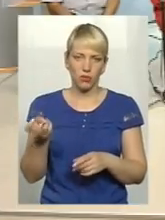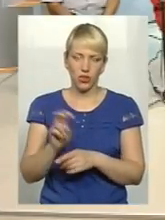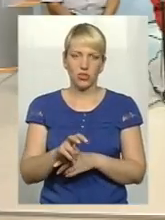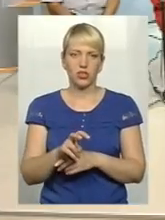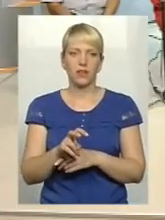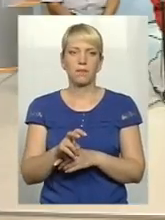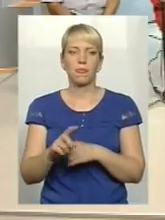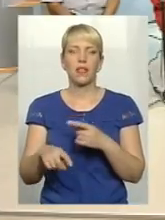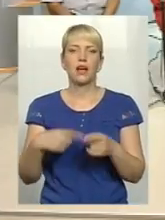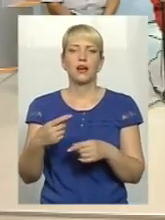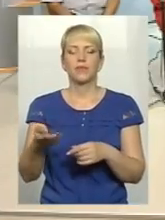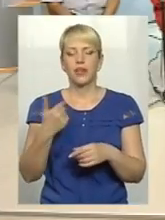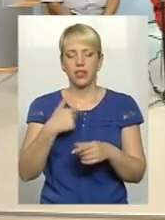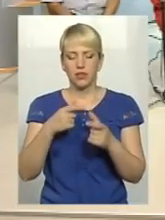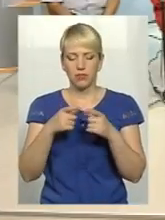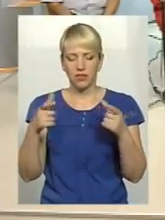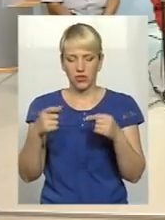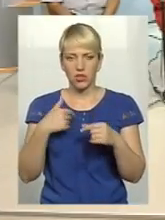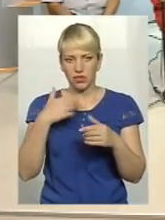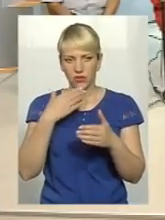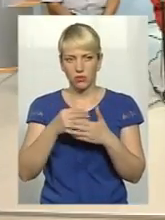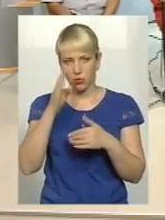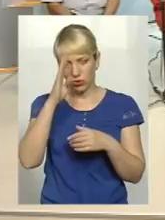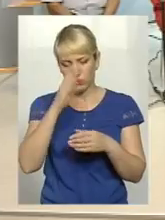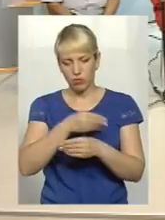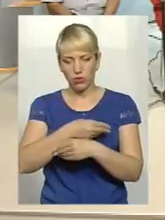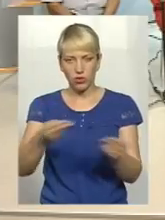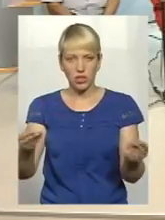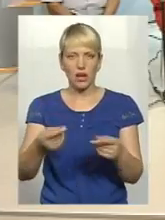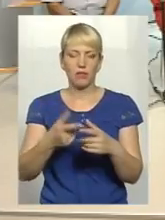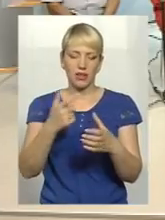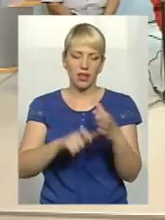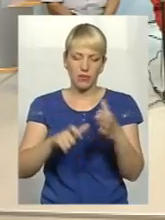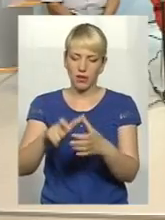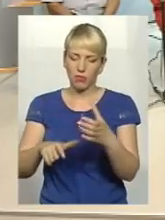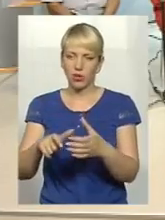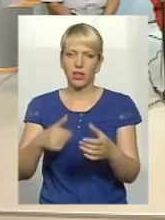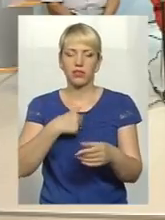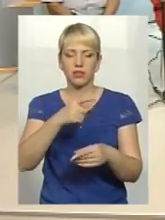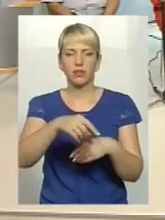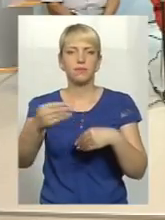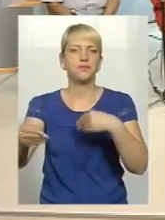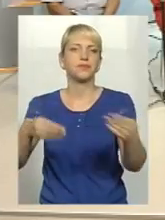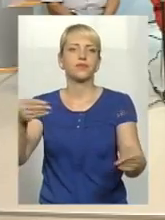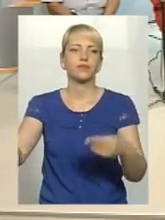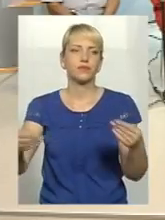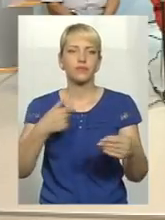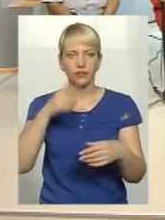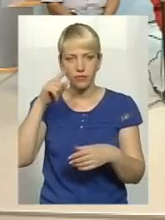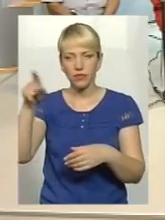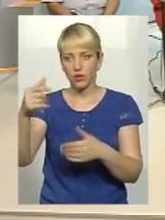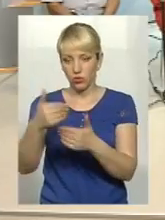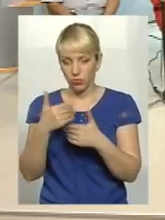а потім вони, а дайте мені візіточку, я все без хлопцям роздам, а дайте мені якісь буклі, тільки я там пороздаю, бо я вже знаю, от ви мені